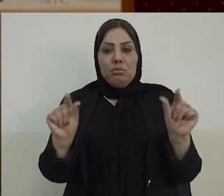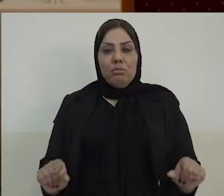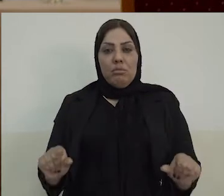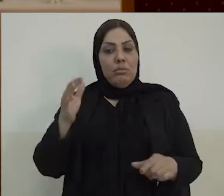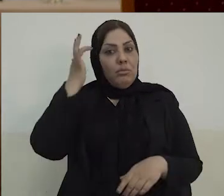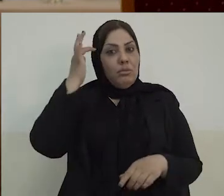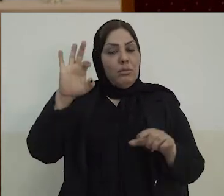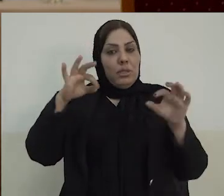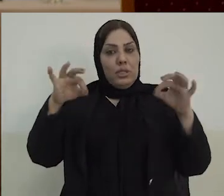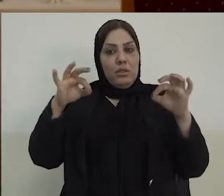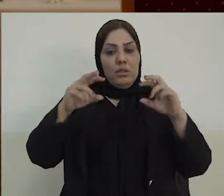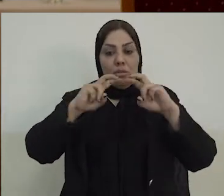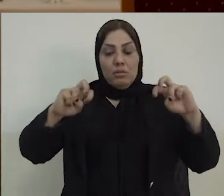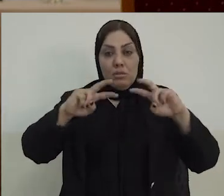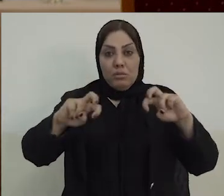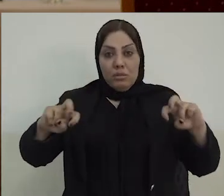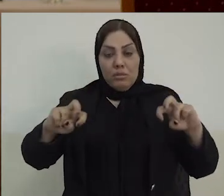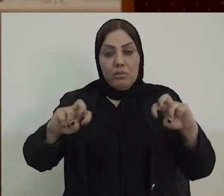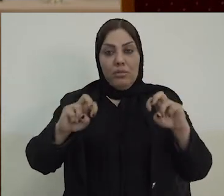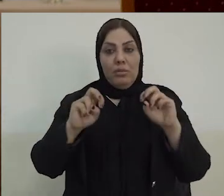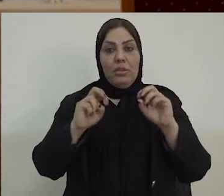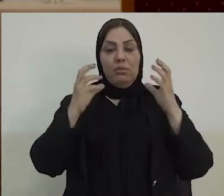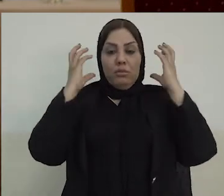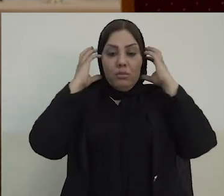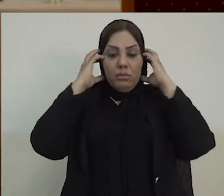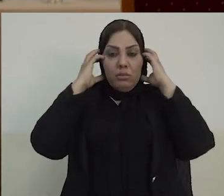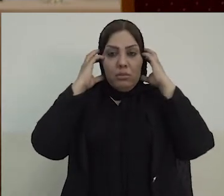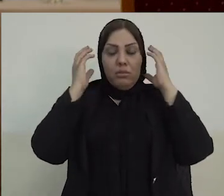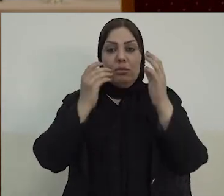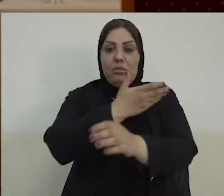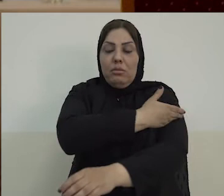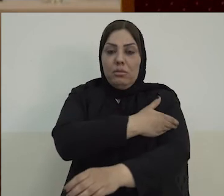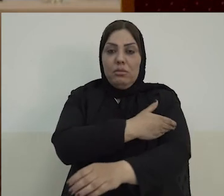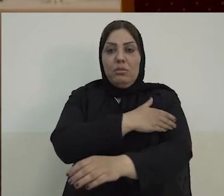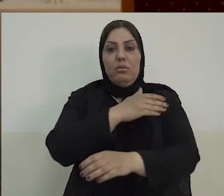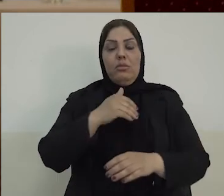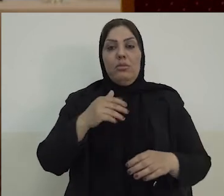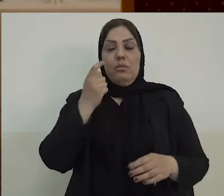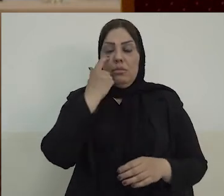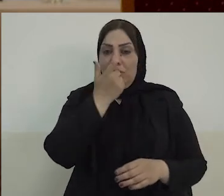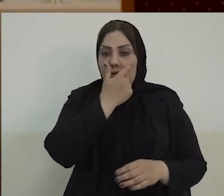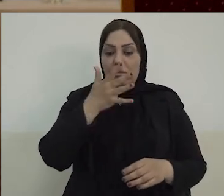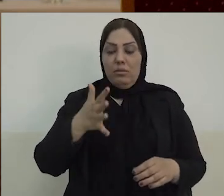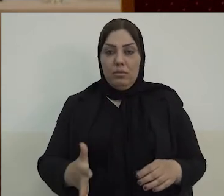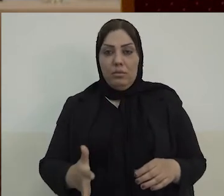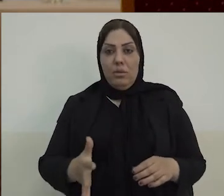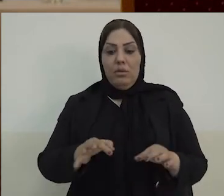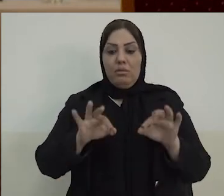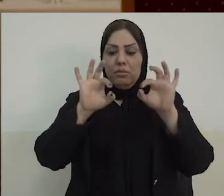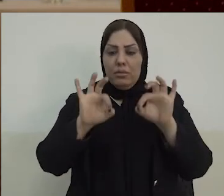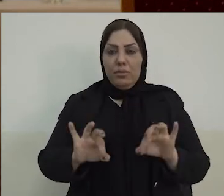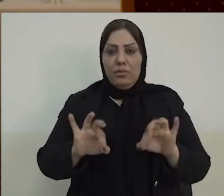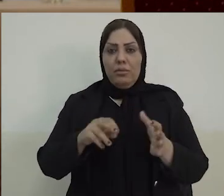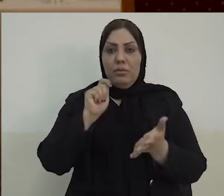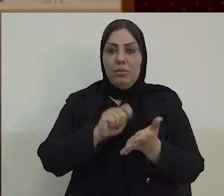اكتیف لجنه دس نشان كرنه بابن حالتا کان باشي